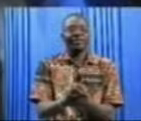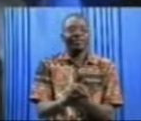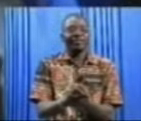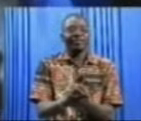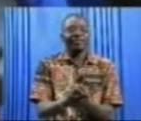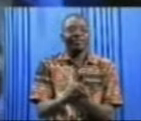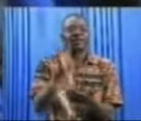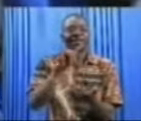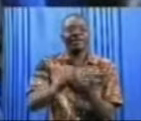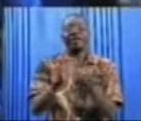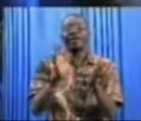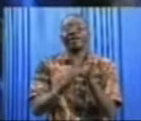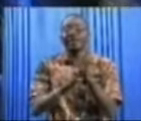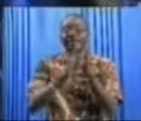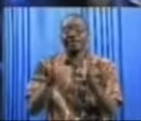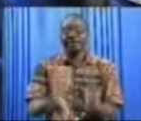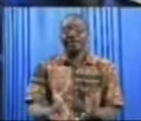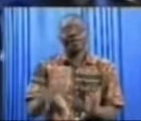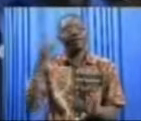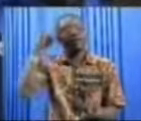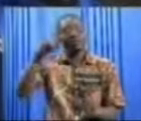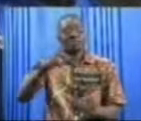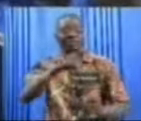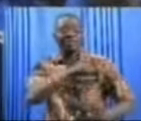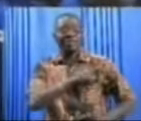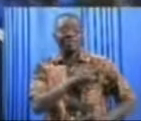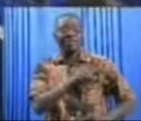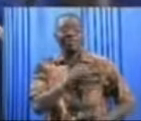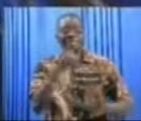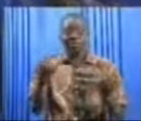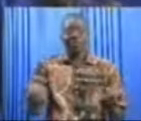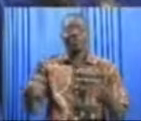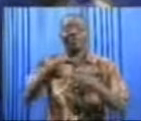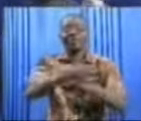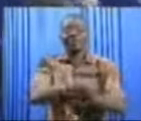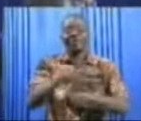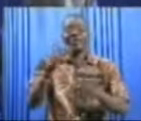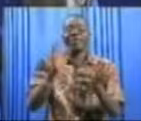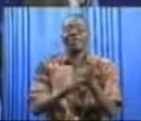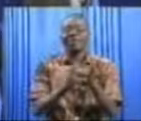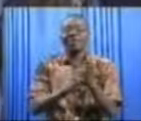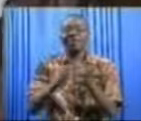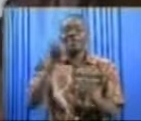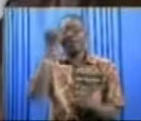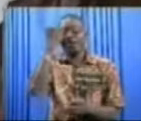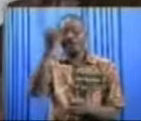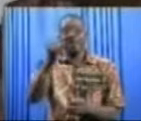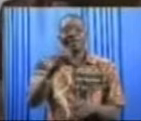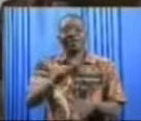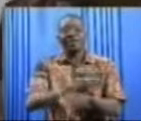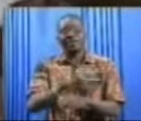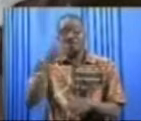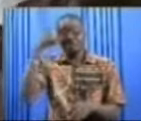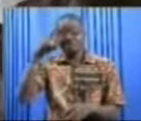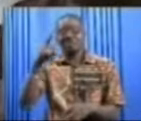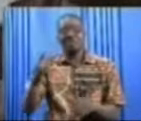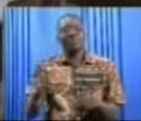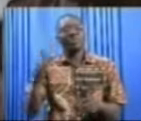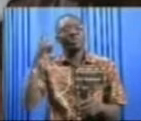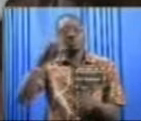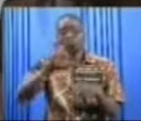Ces élèves sous-officiers de gendarmerie sont aujourd'hui à l'école de la propriété industrielle et la contrefaçon.